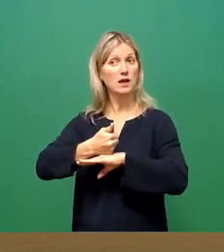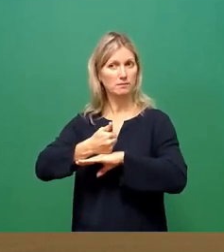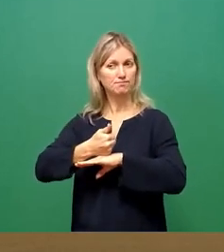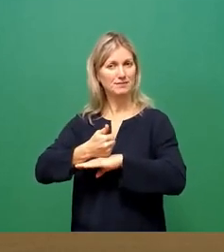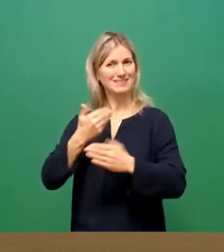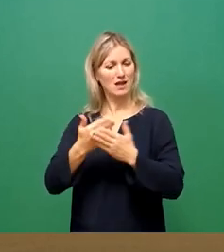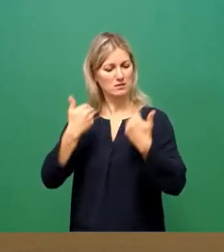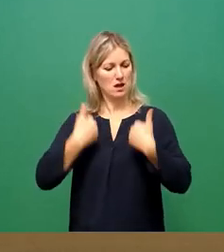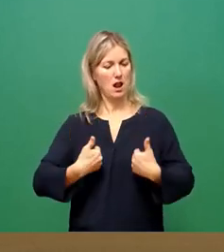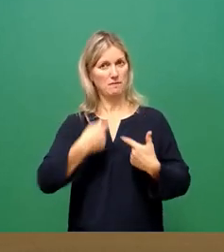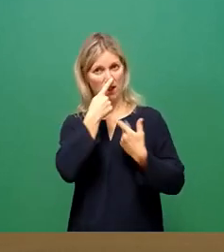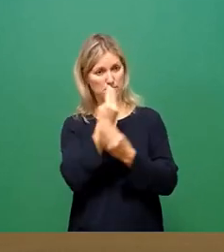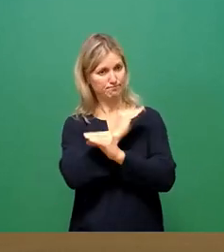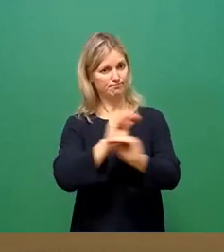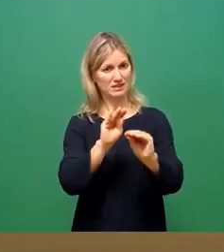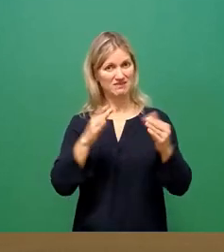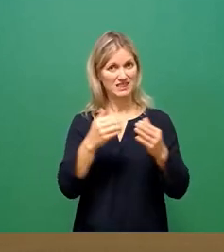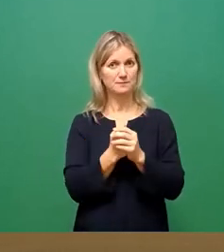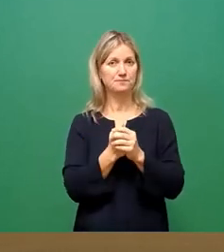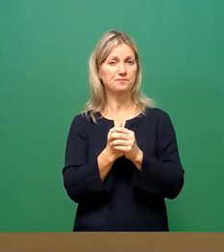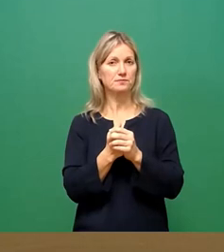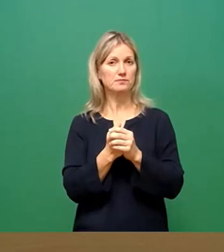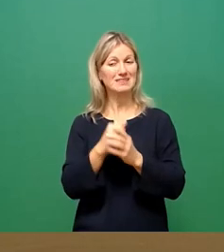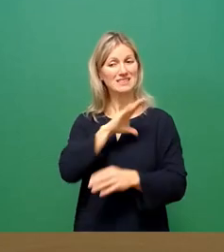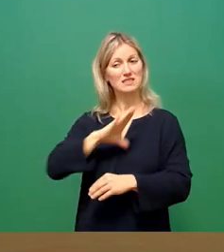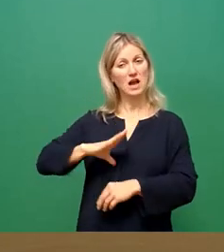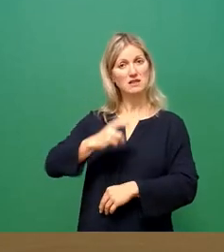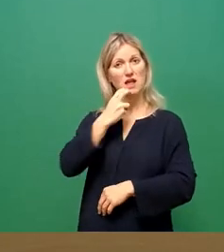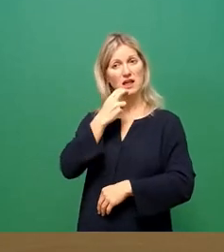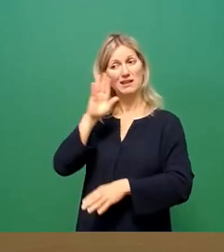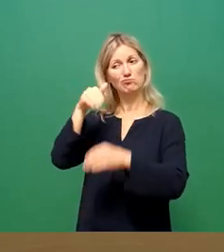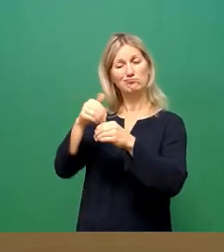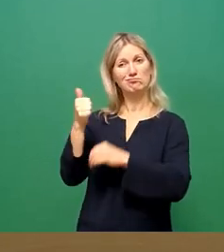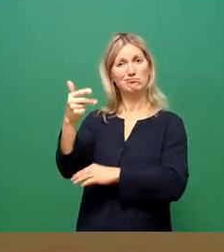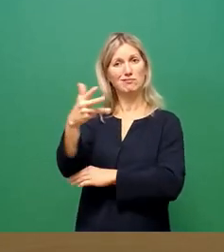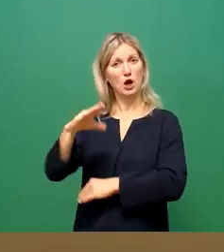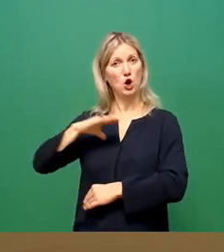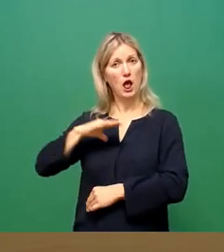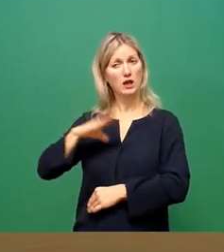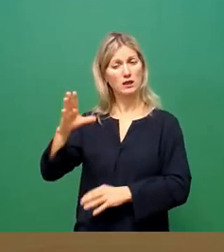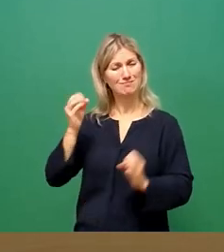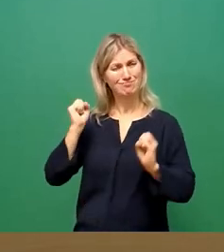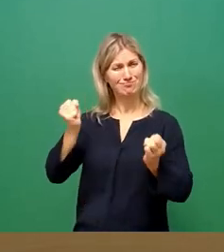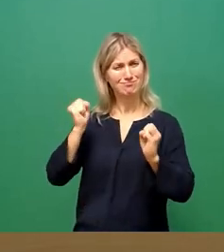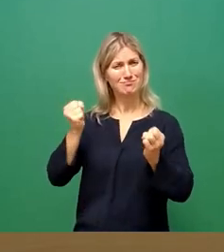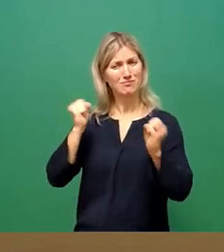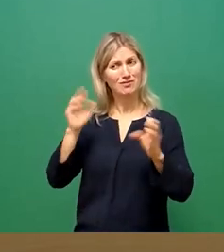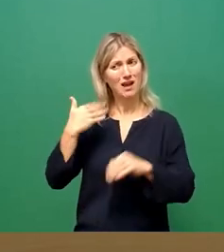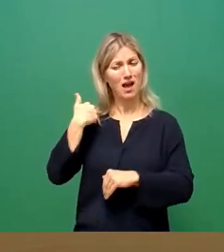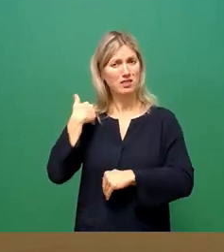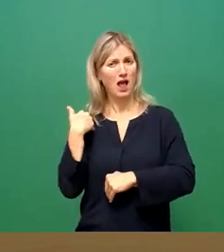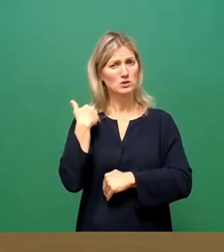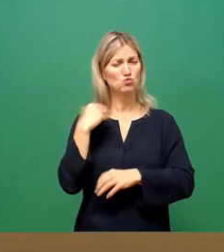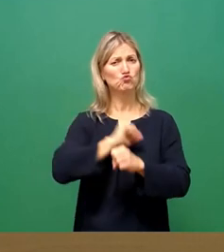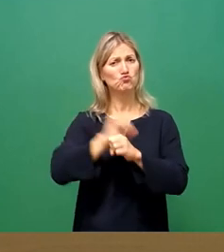Signal geben. Die Kolleginnen und Kollegen bei Sachsenenergie arbeiten nach Kräften daran, damit die Entlastungen schnellstmöglich beim Kunden